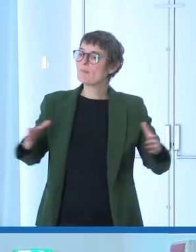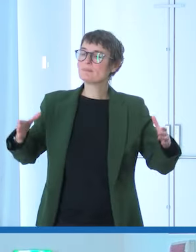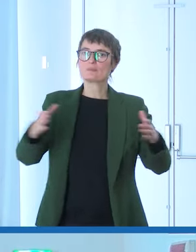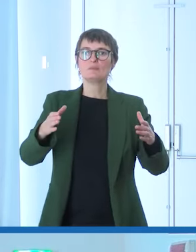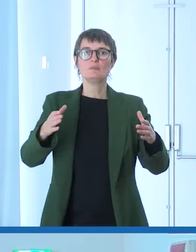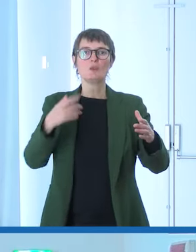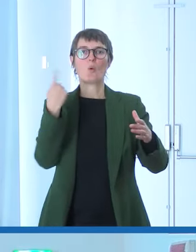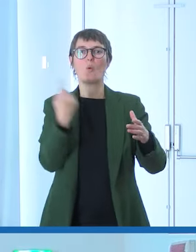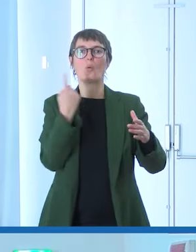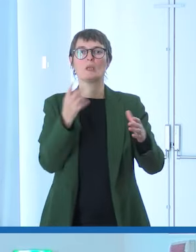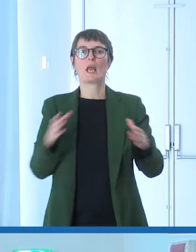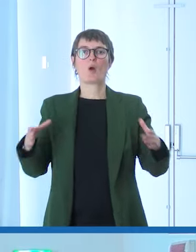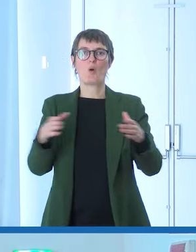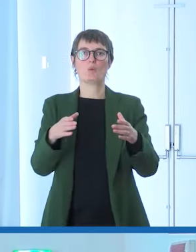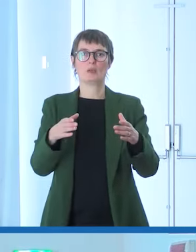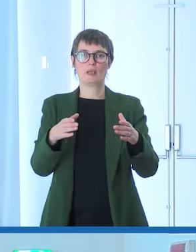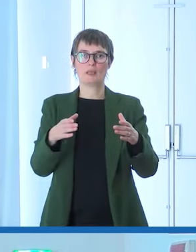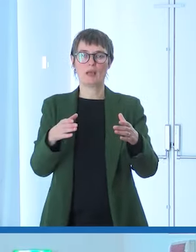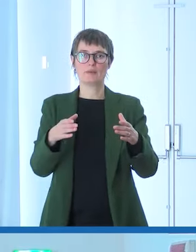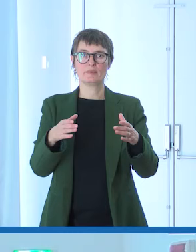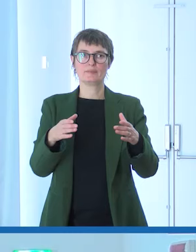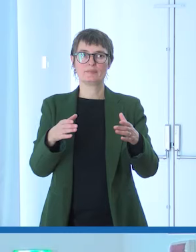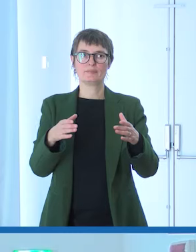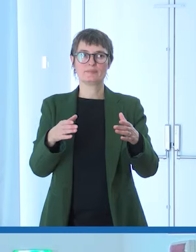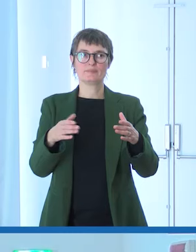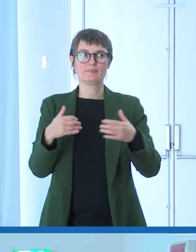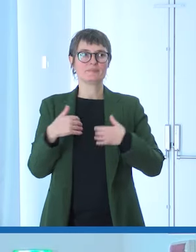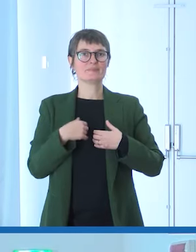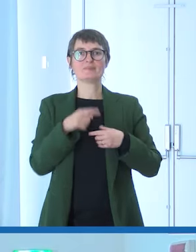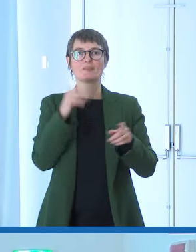un raffreddore importante,